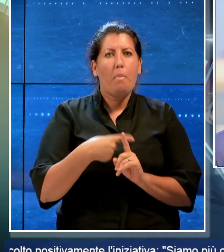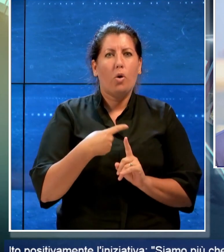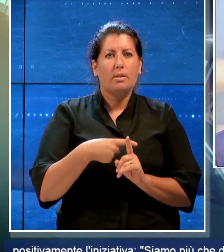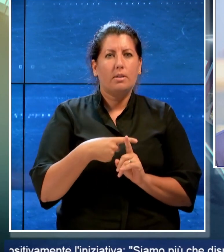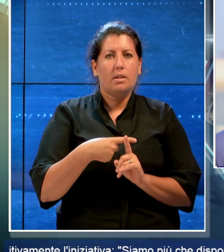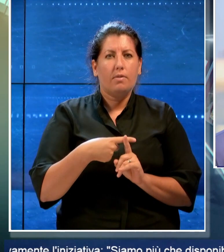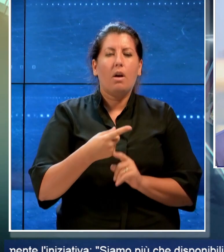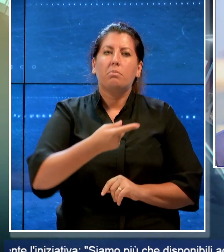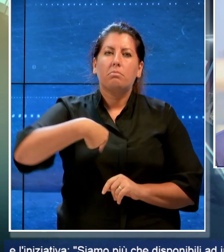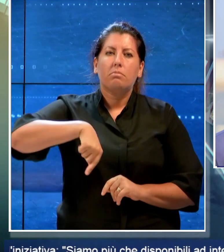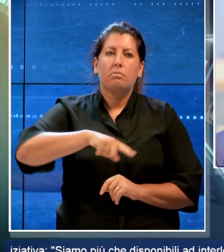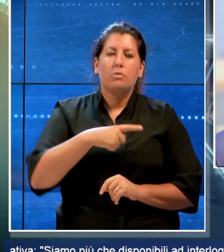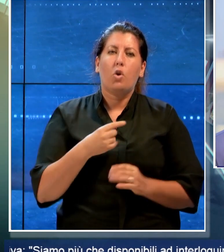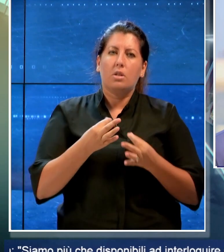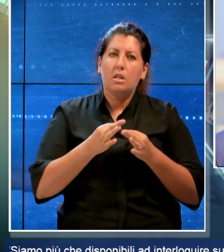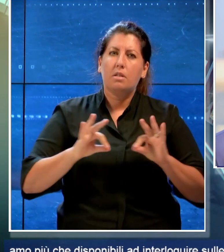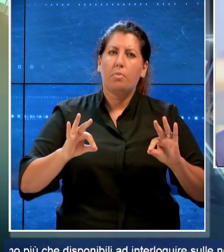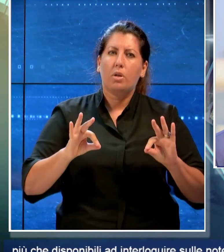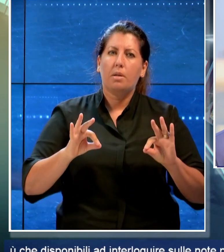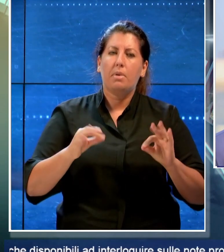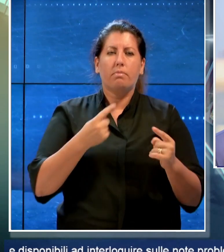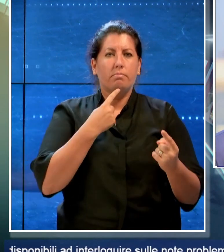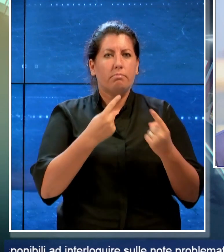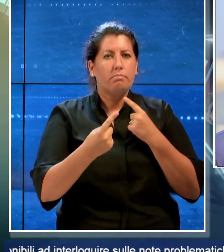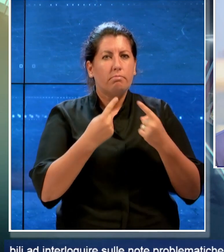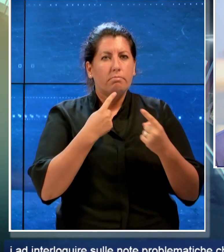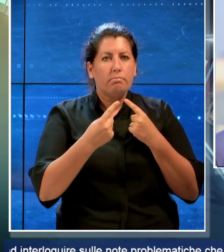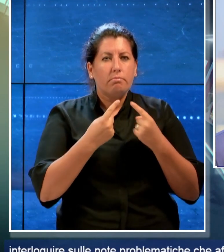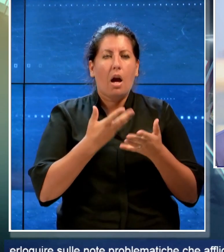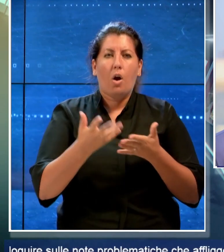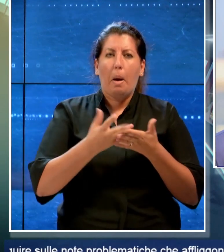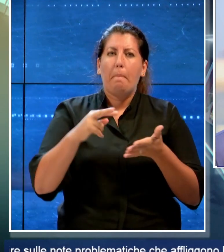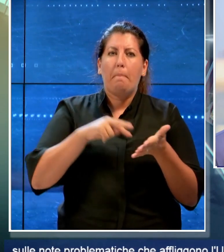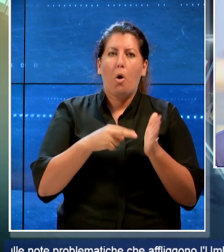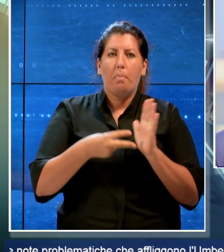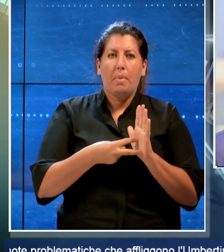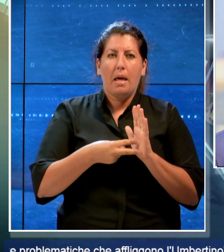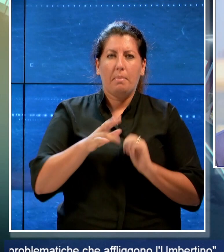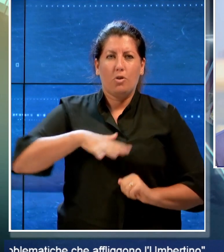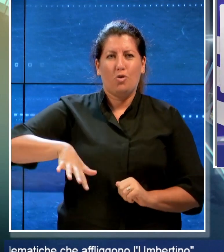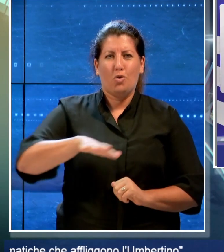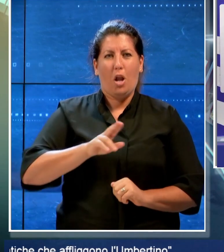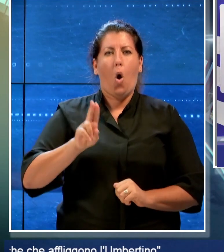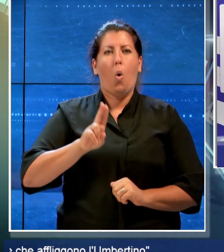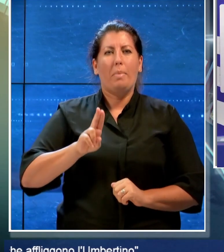Siamo più che disponibili ad interloquire sulle note problematiche che affliggono l'Umbertino.